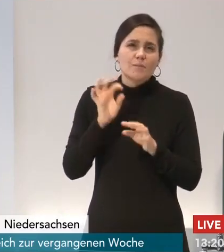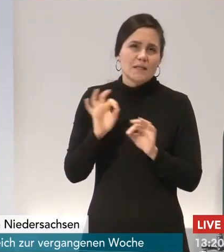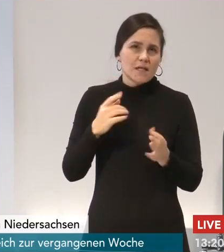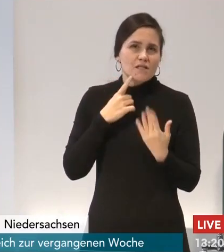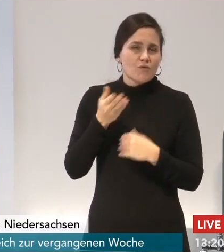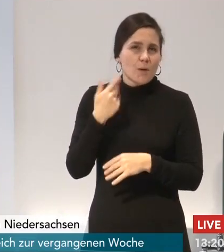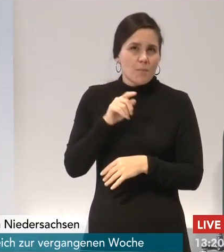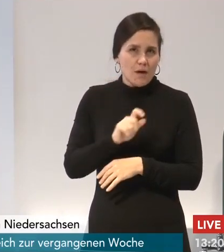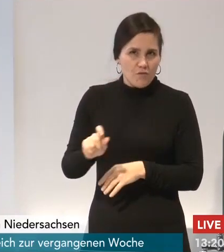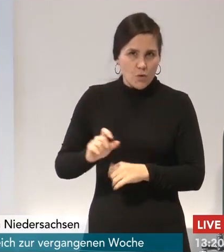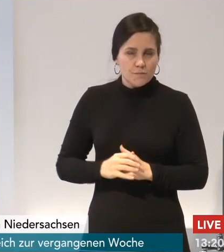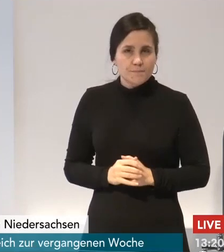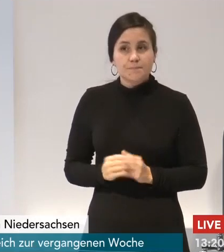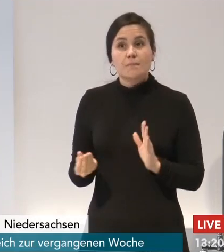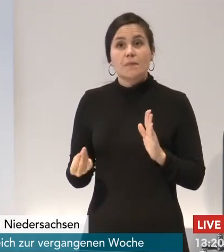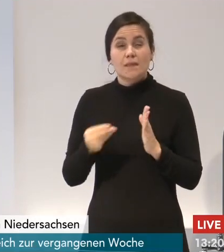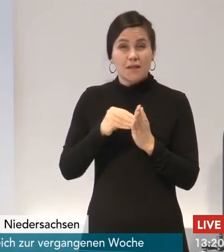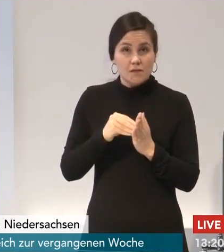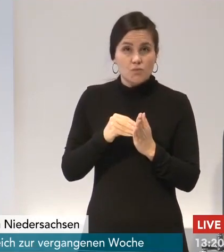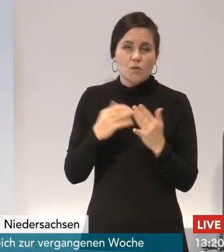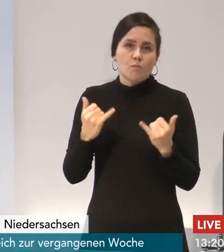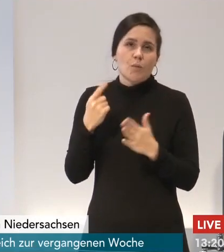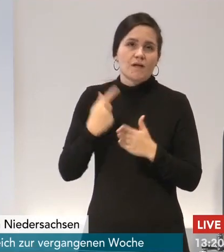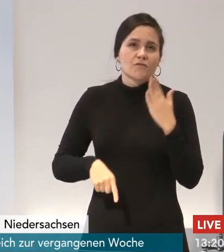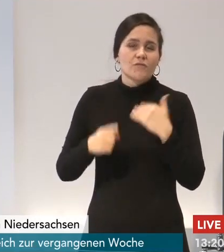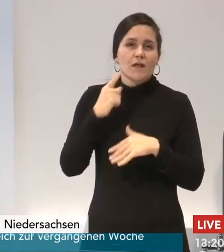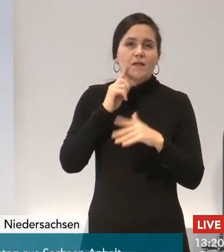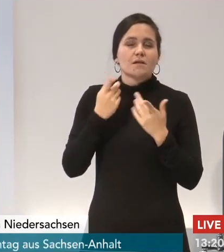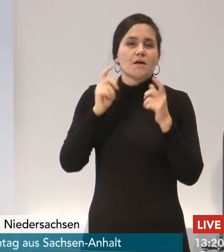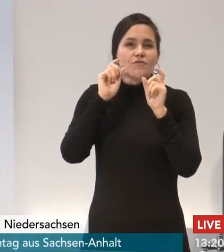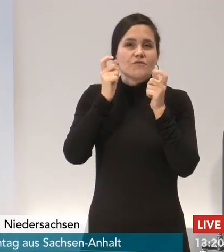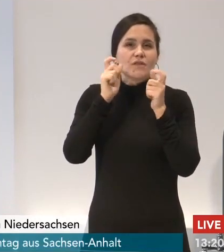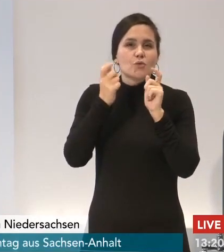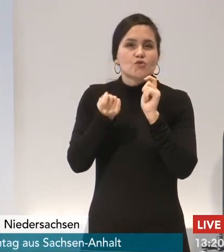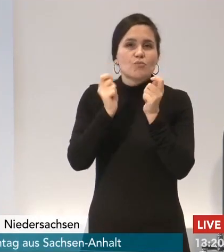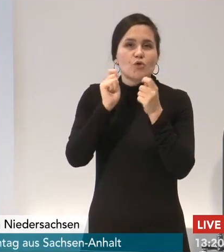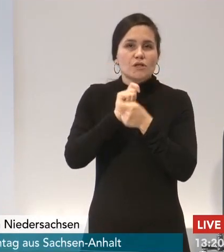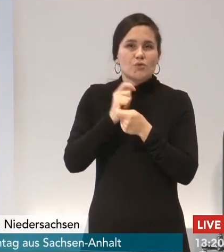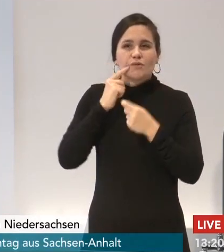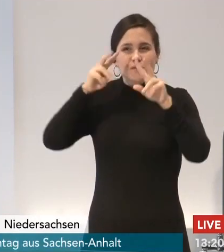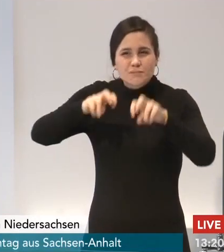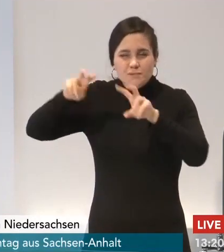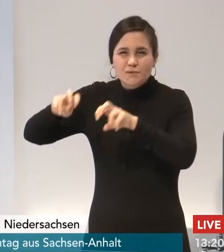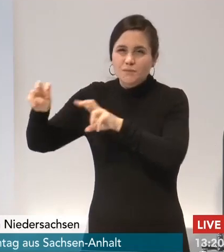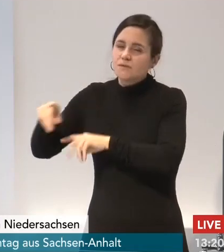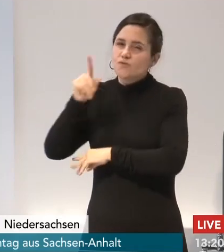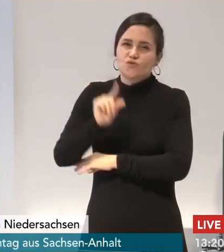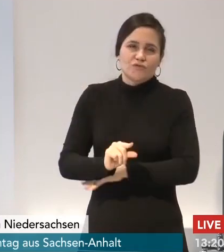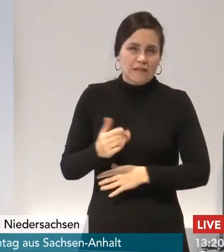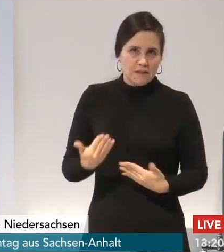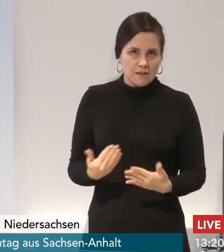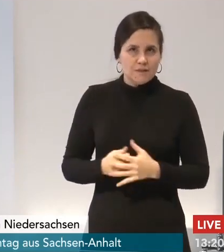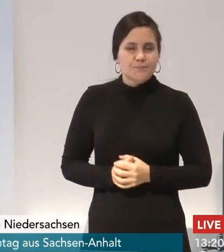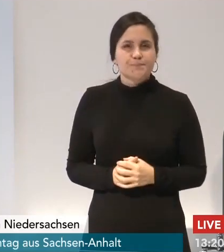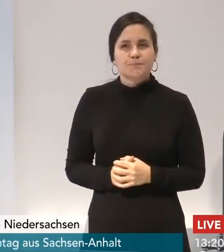Untersuchungen zu den Mutationen, zu den mutierten Formen des Virus. Wir sehen auch in Niedersachsen vereinzelt immer wieder Fälle